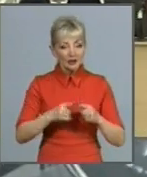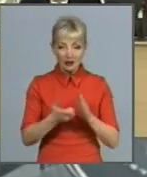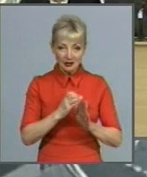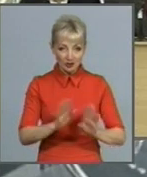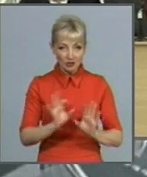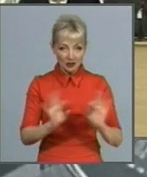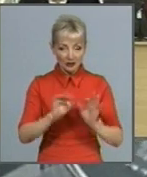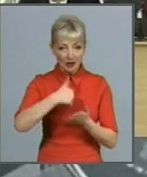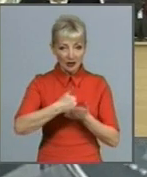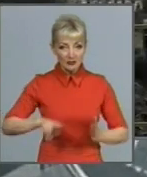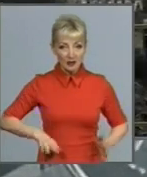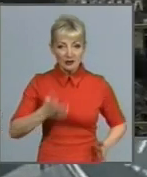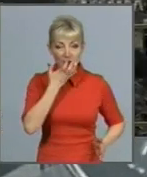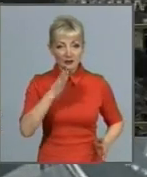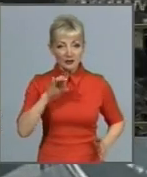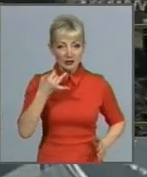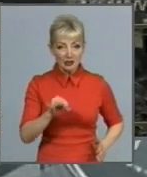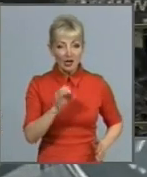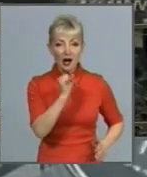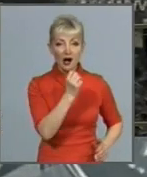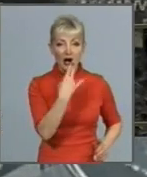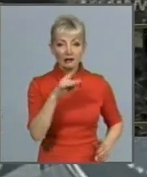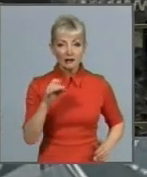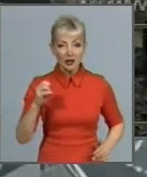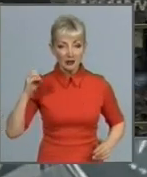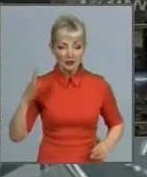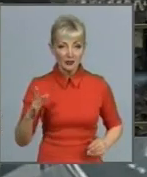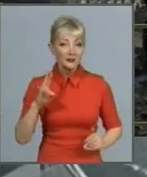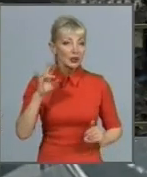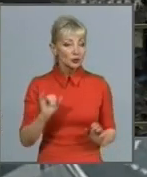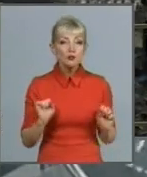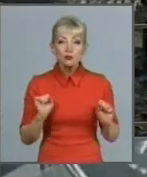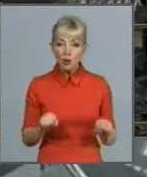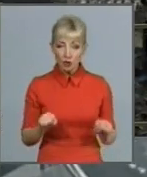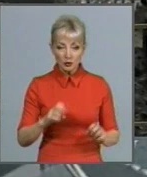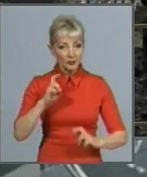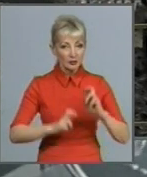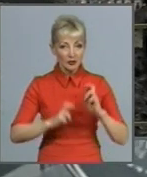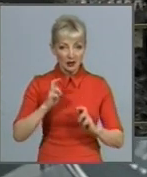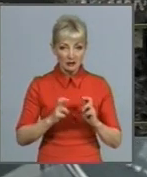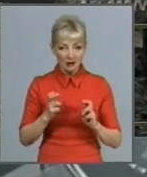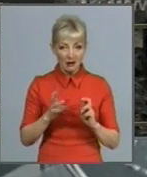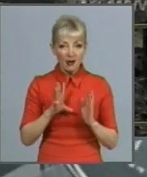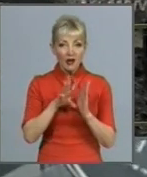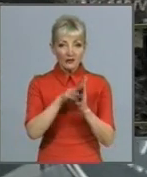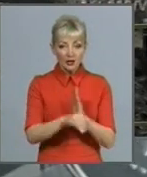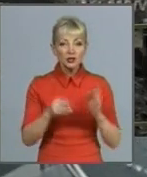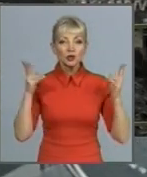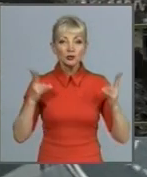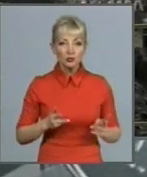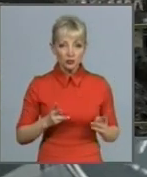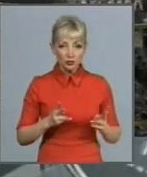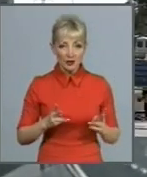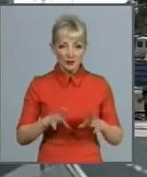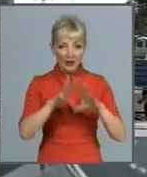теплових мереж Сергій Андрєєв. Не може підприємство вкладати необхідні об'єми перекладок в